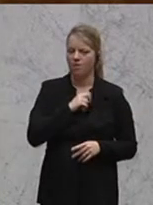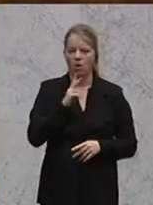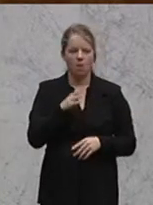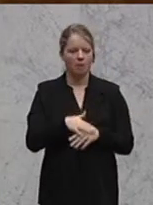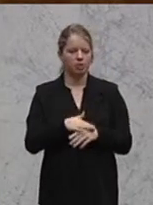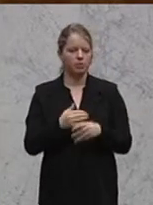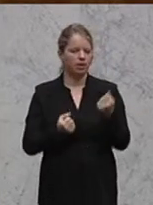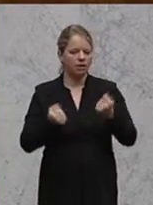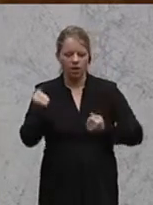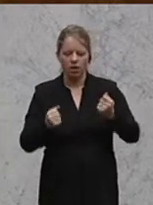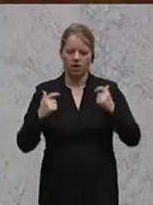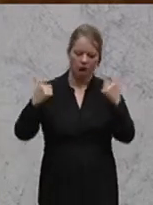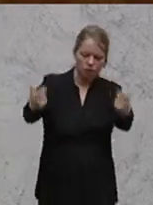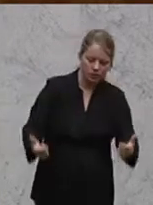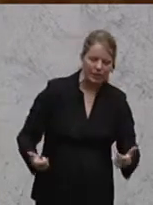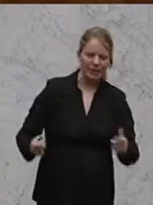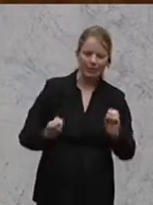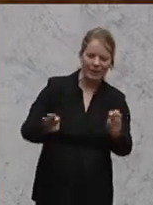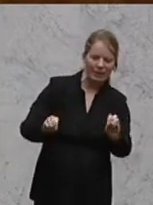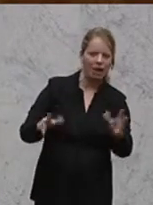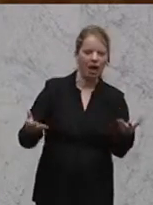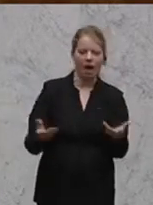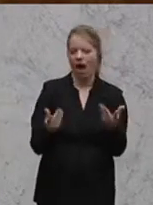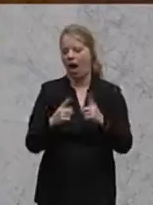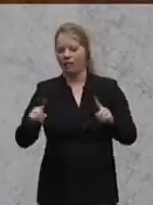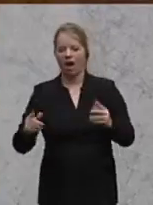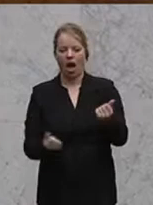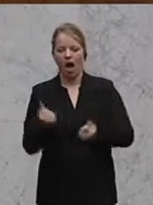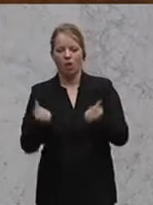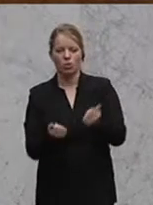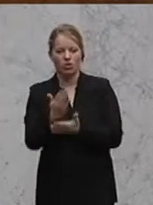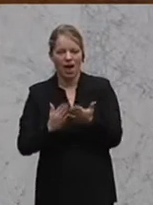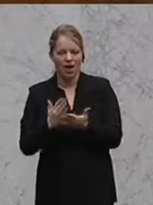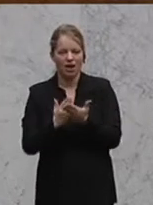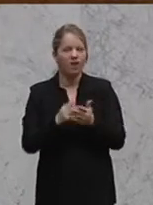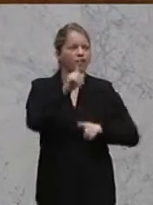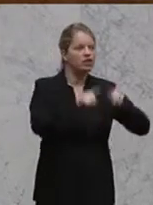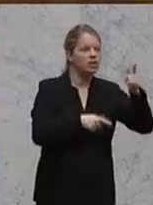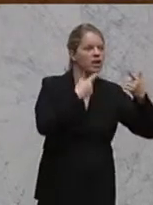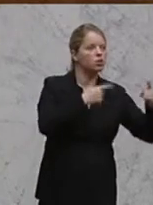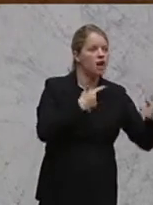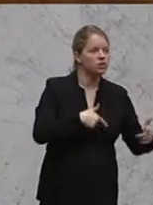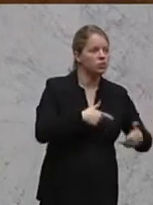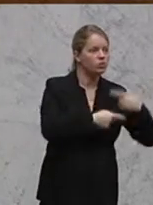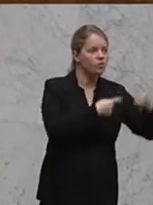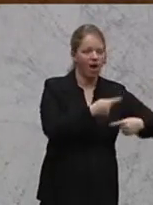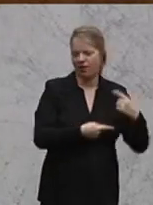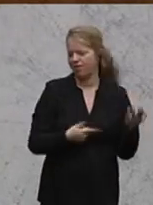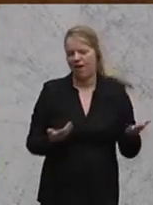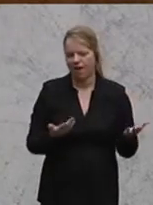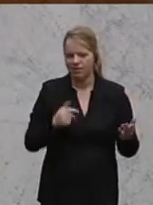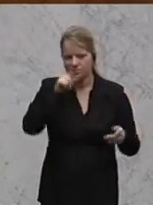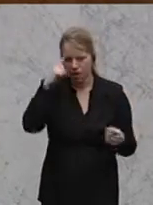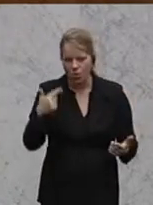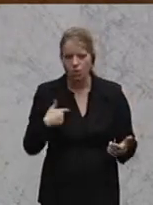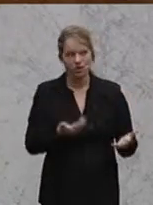Karosserie, Blinker und sonstige Autoteile mehrere Zulassungsverfahren hat. Das ist doch völlig logisch und richtig. Also her damit. Aber das hat doch